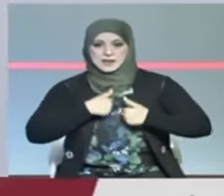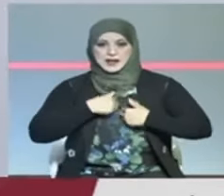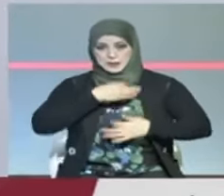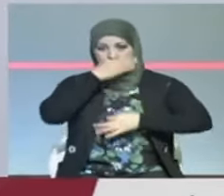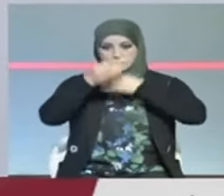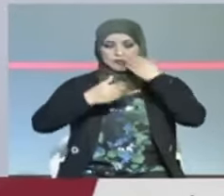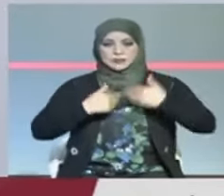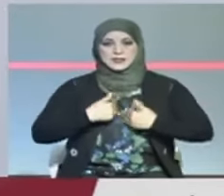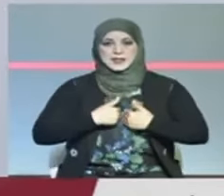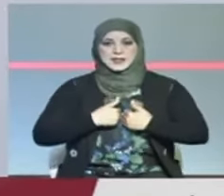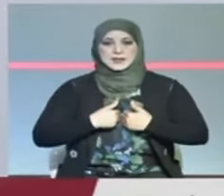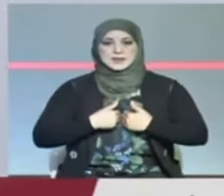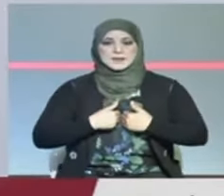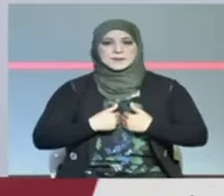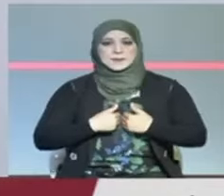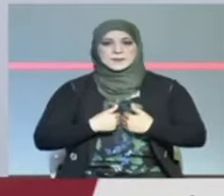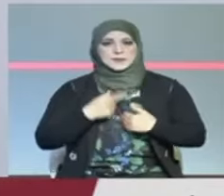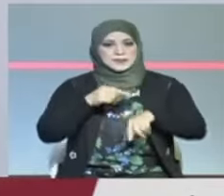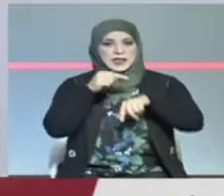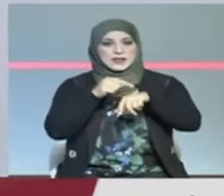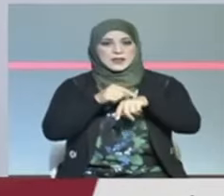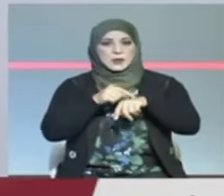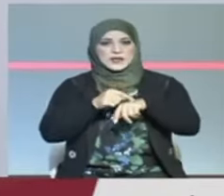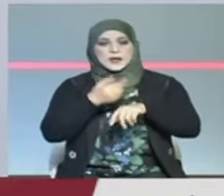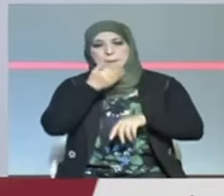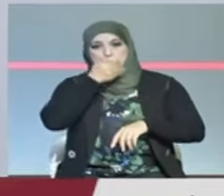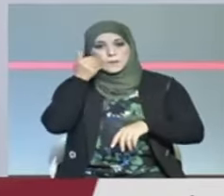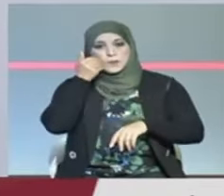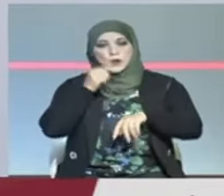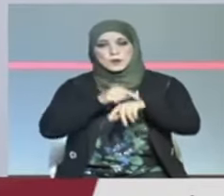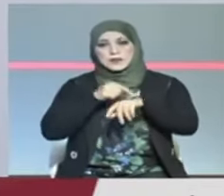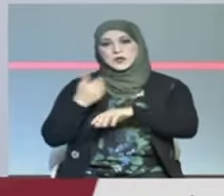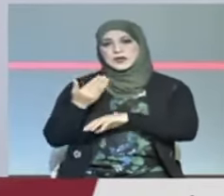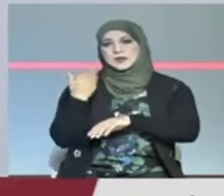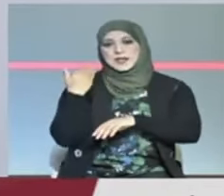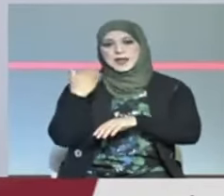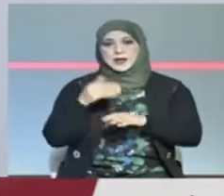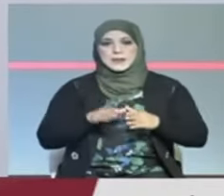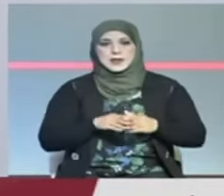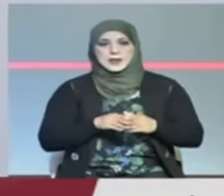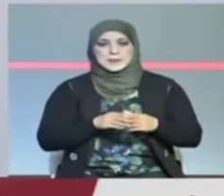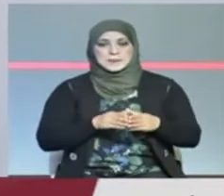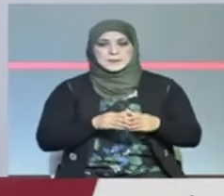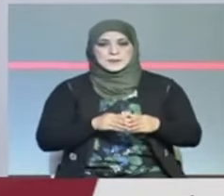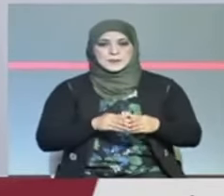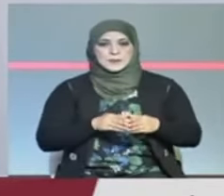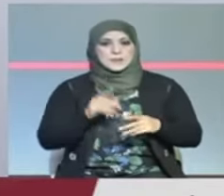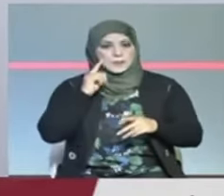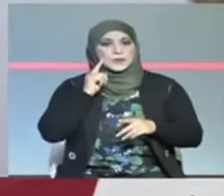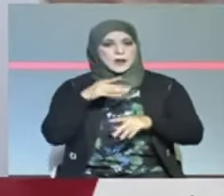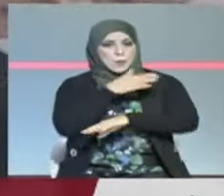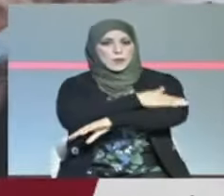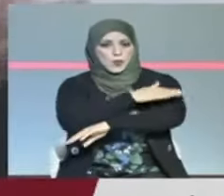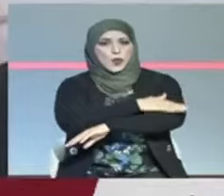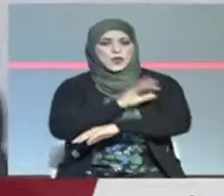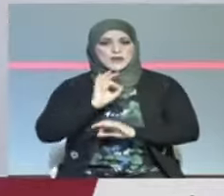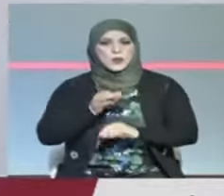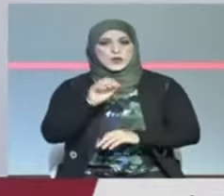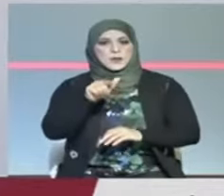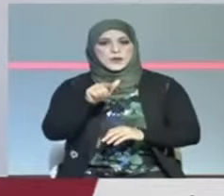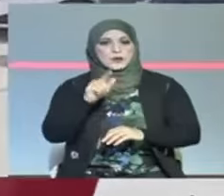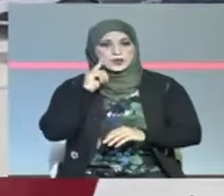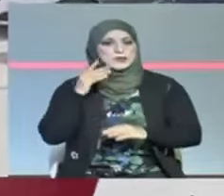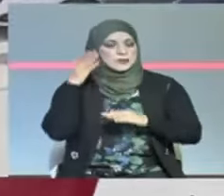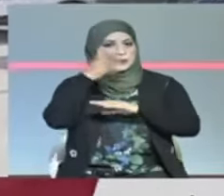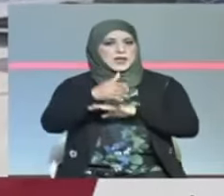قاعد نلقى في العوان يعني التوقيت إذائي خير من التوقيت لولاني ببرشة ببرشة ببرش السيوم بتاع الموظفين في بعضهم يعني موجودين ما يمشي